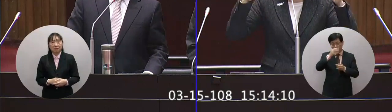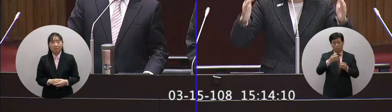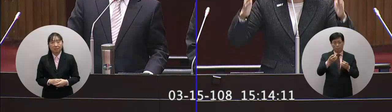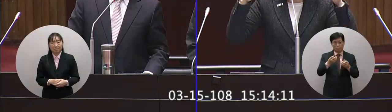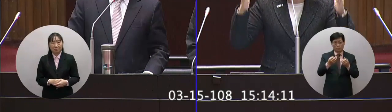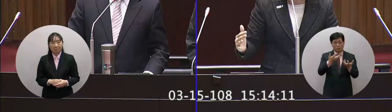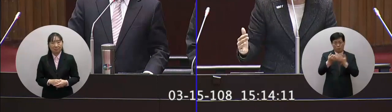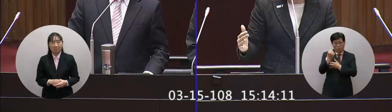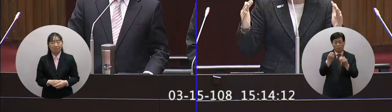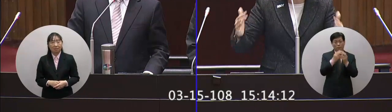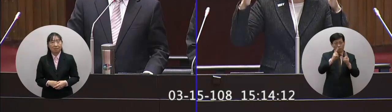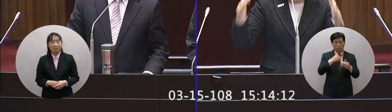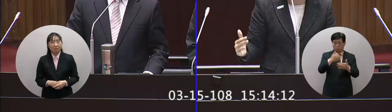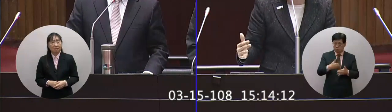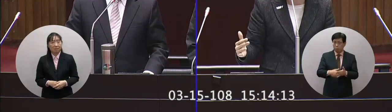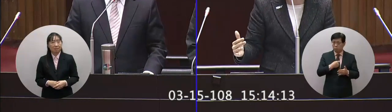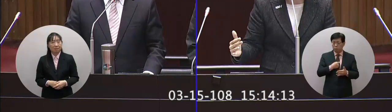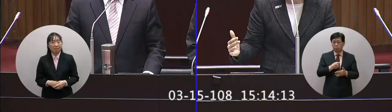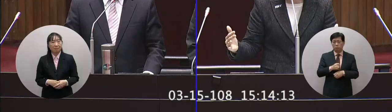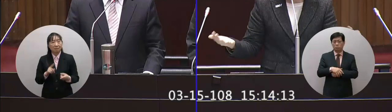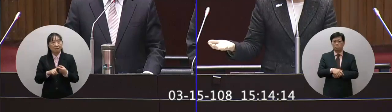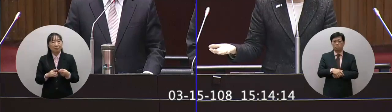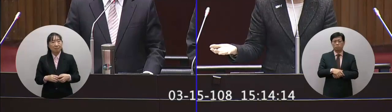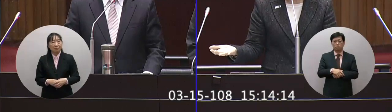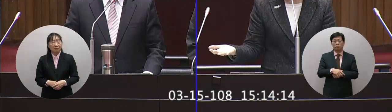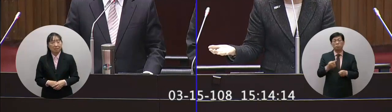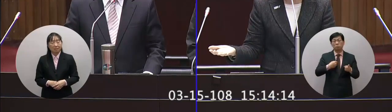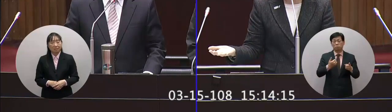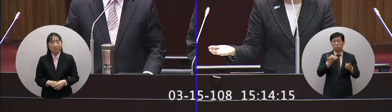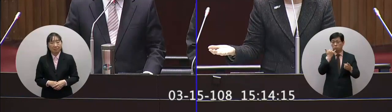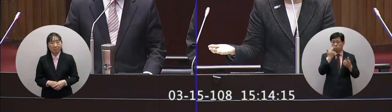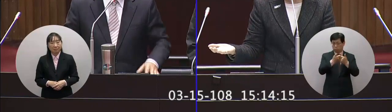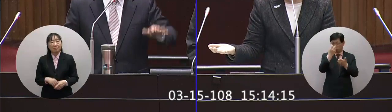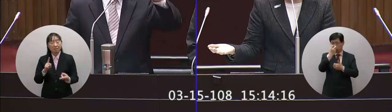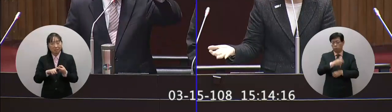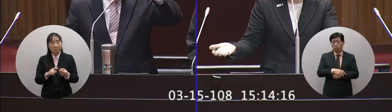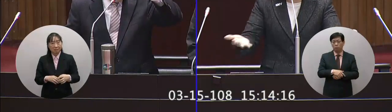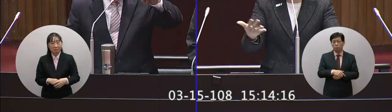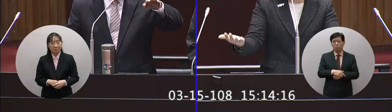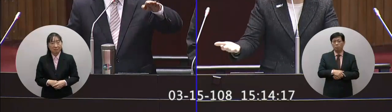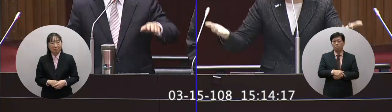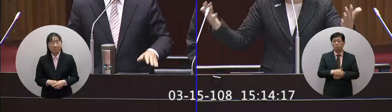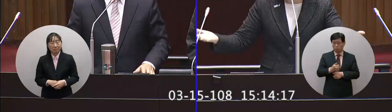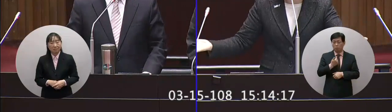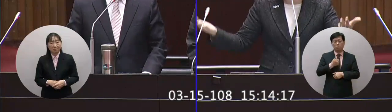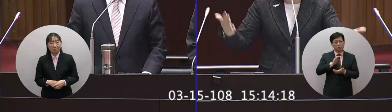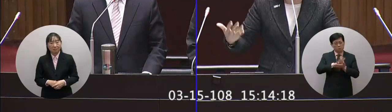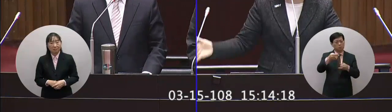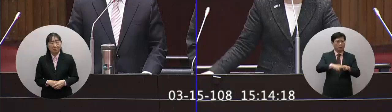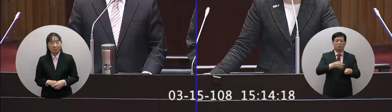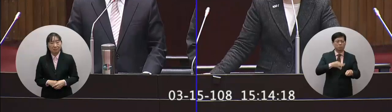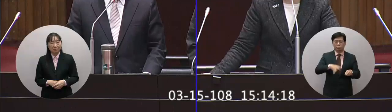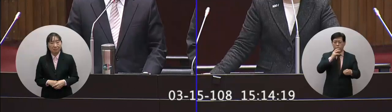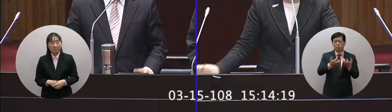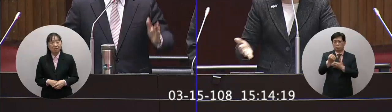發電真的要去減少確定要去減少的話你就要去盤點啊對說不定的話就是不用再用